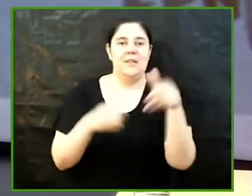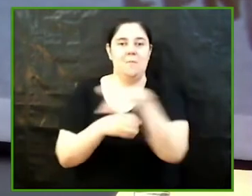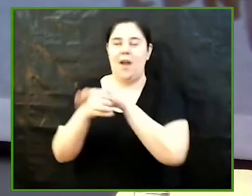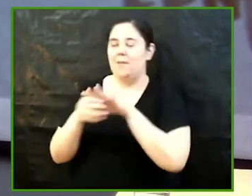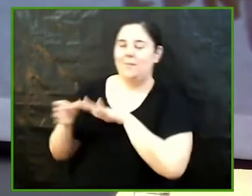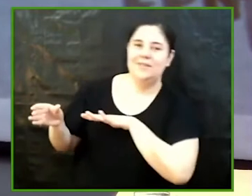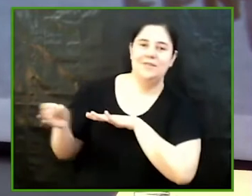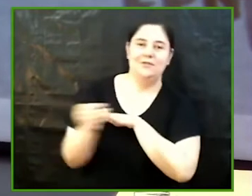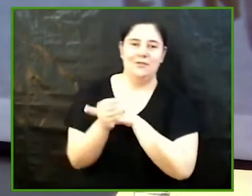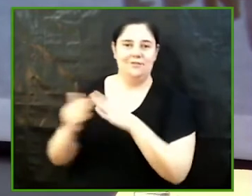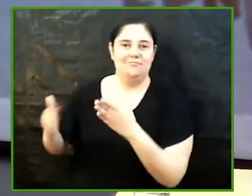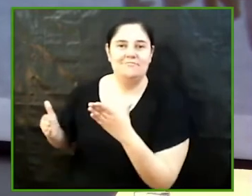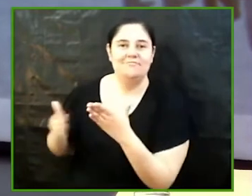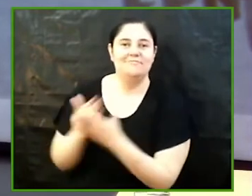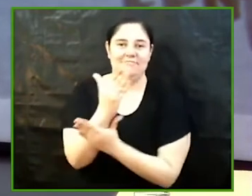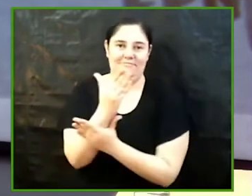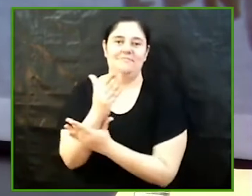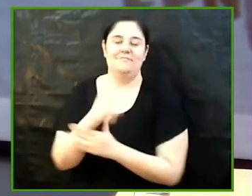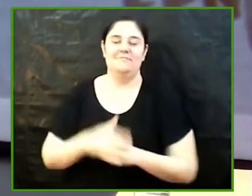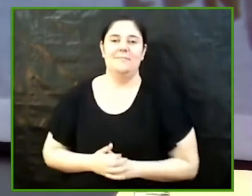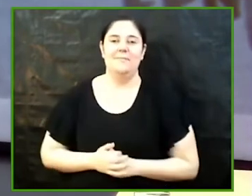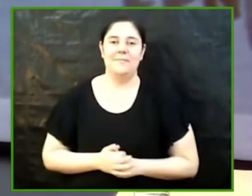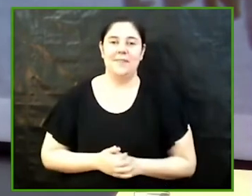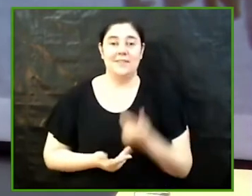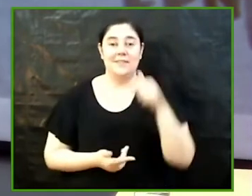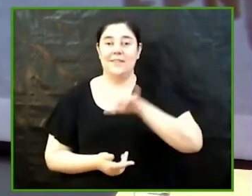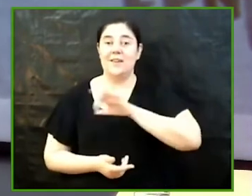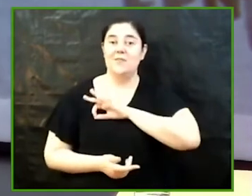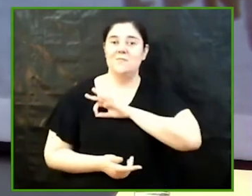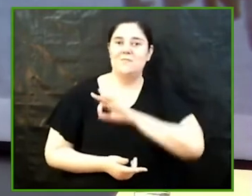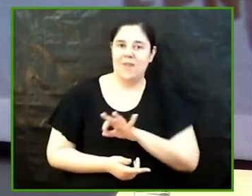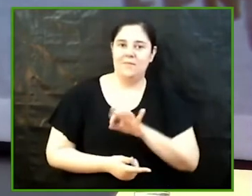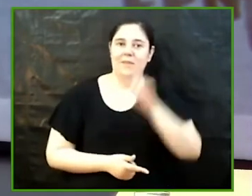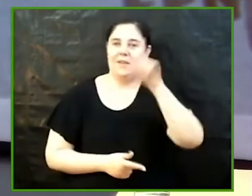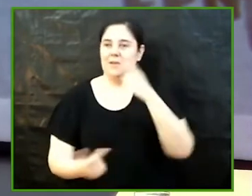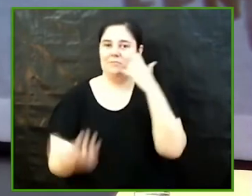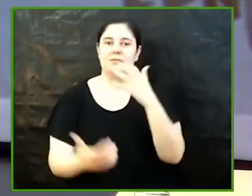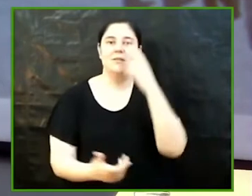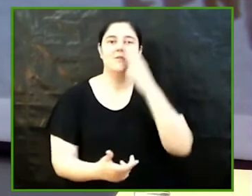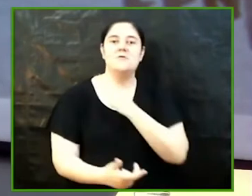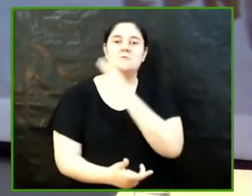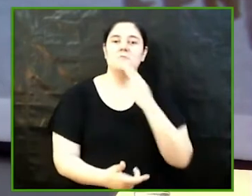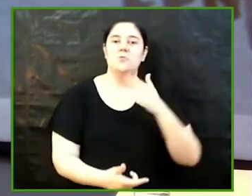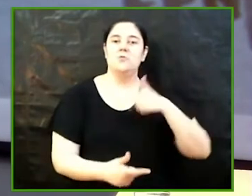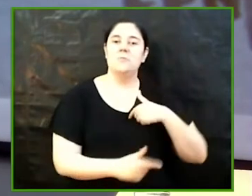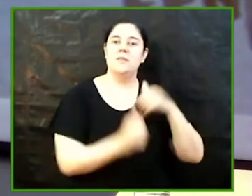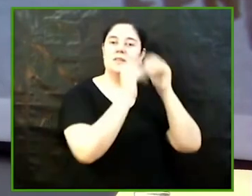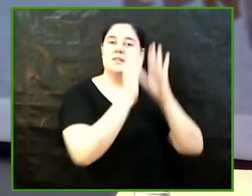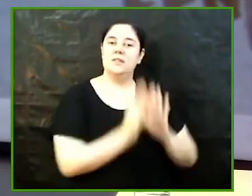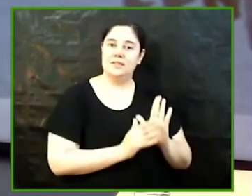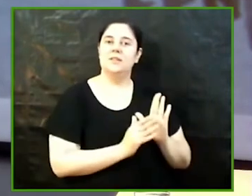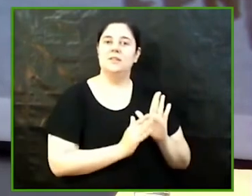premi evidencia també el compromís de l'Institut Català de les Dones de continuar donant suport a la investigació